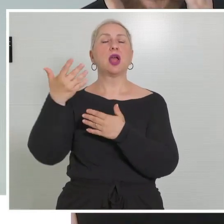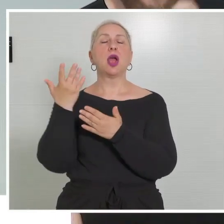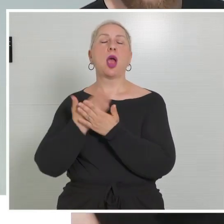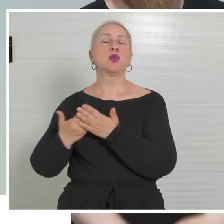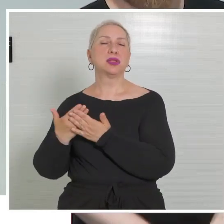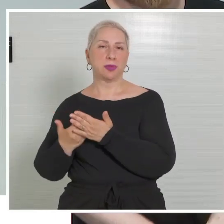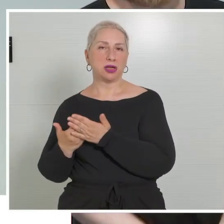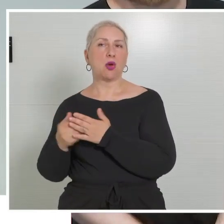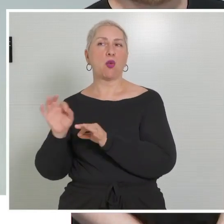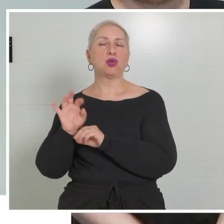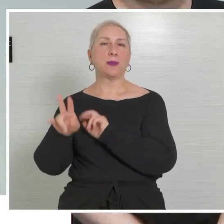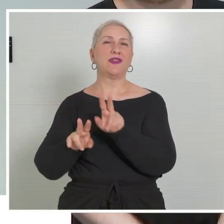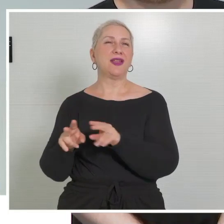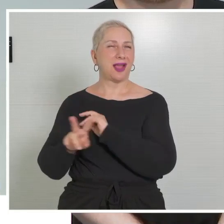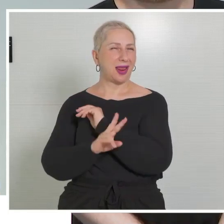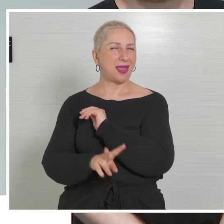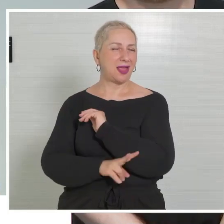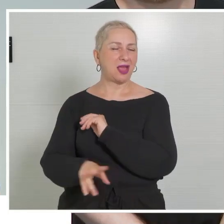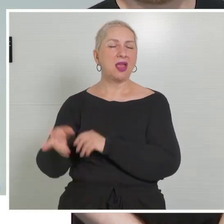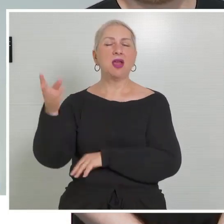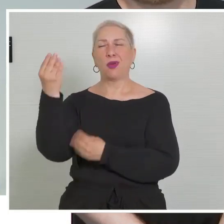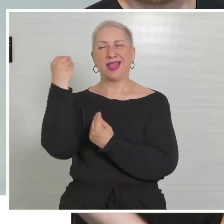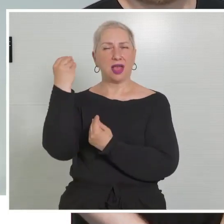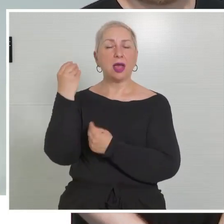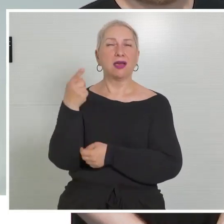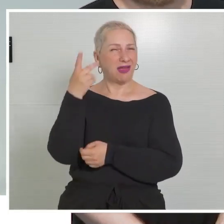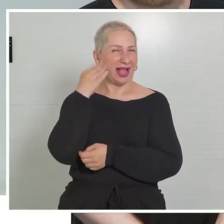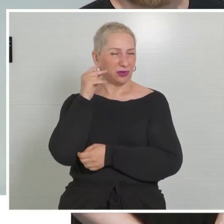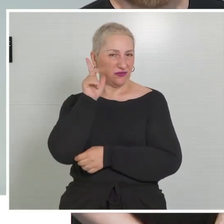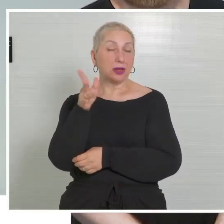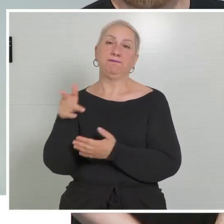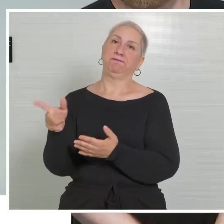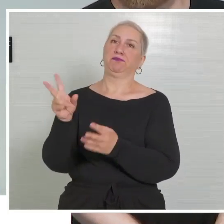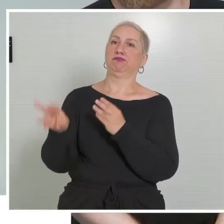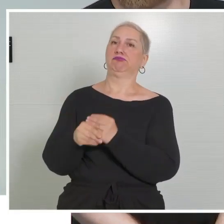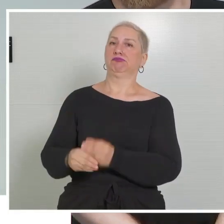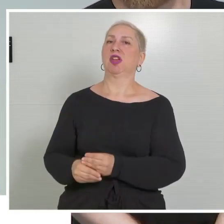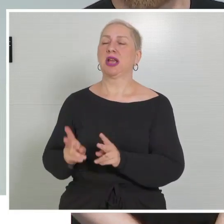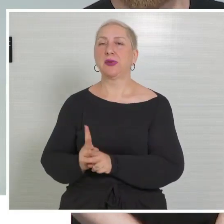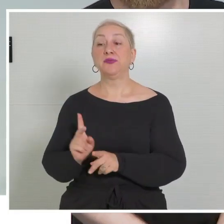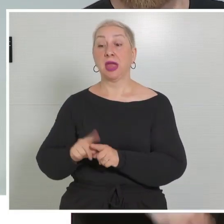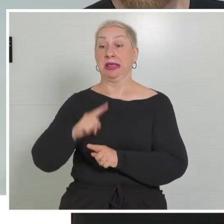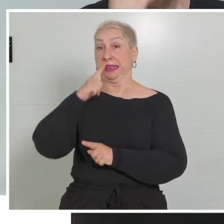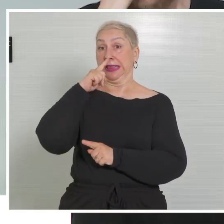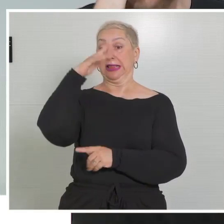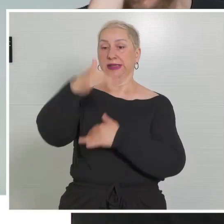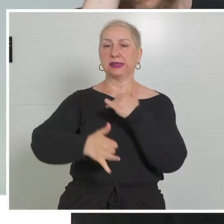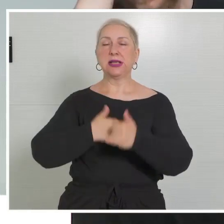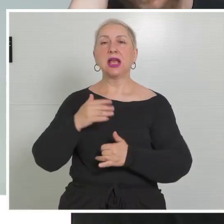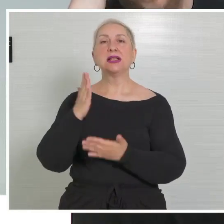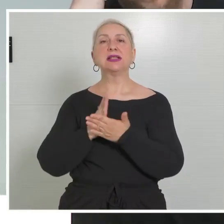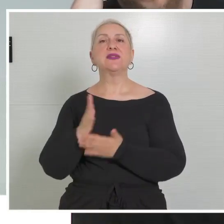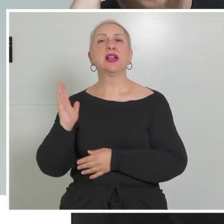die im Herbst starten wird. Außerdem plane ich für das nächste Jahr auch eine Weiterentwicklung im Zivildienst. Der